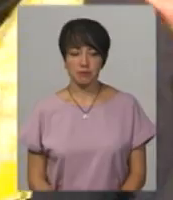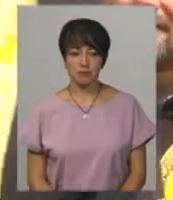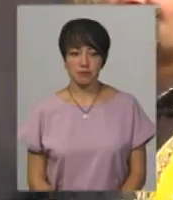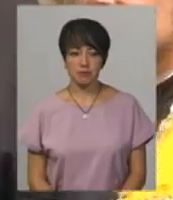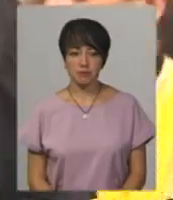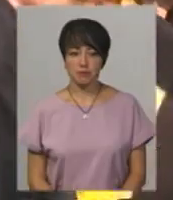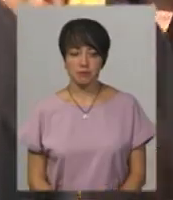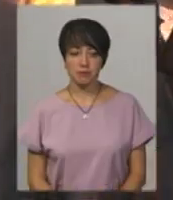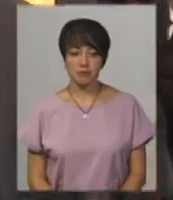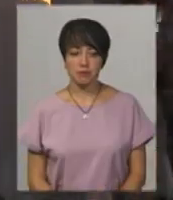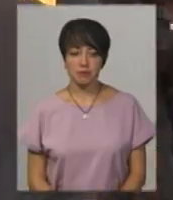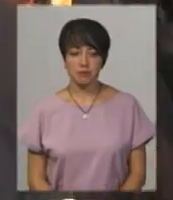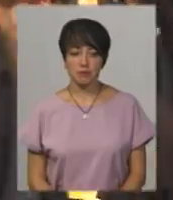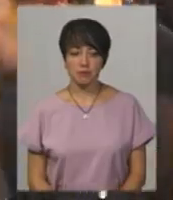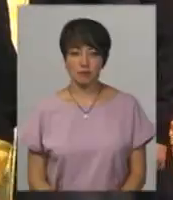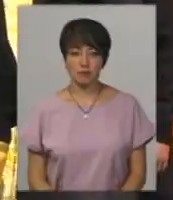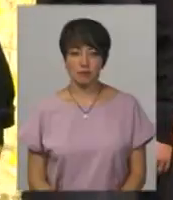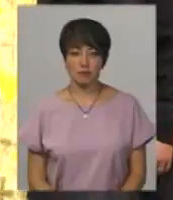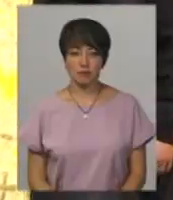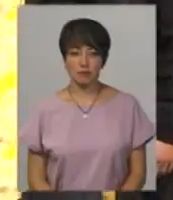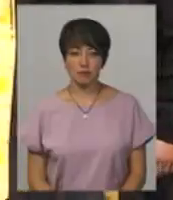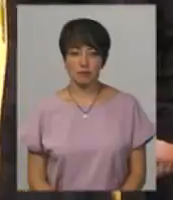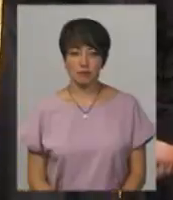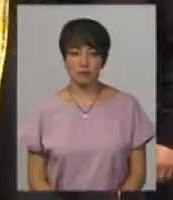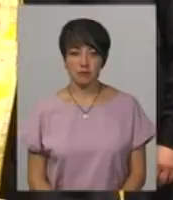Тетяна Ворожцова, Олександр Горішевський, новини.